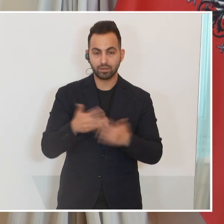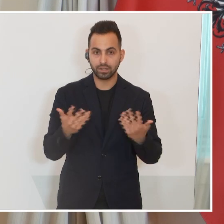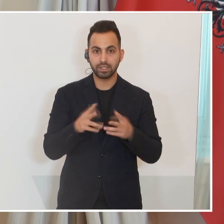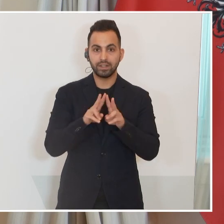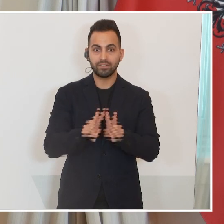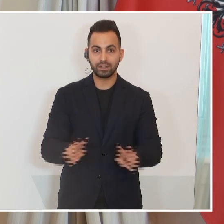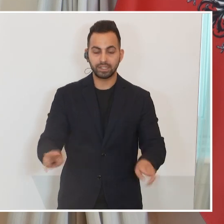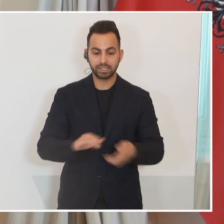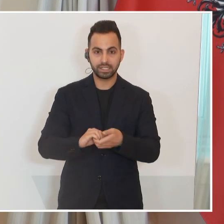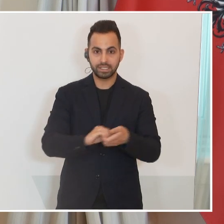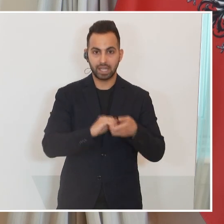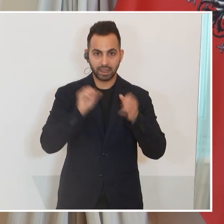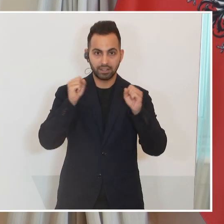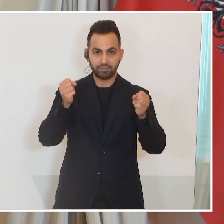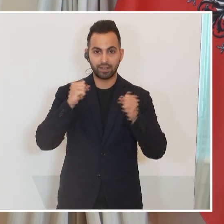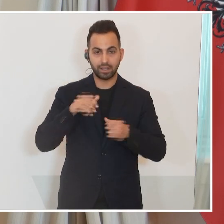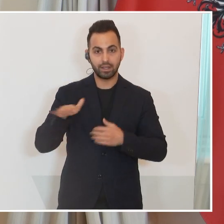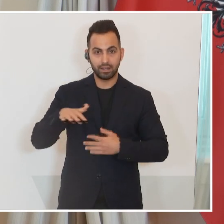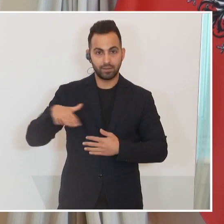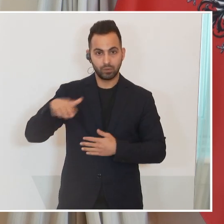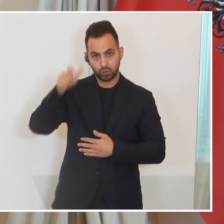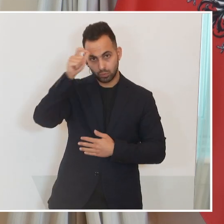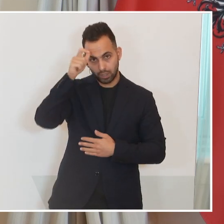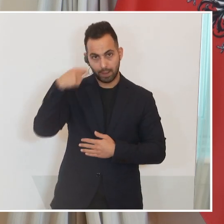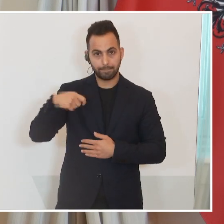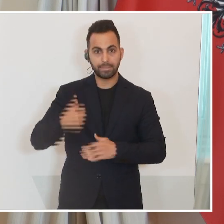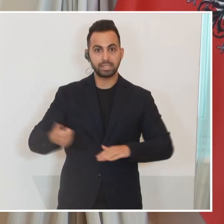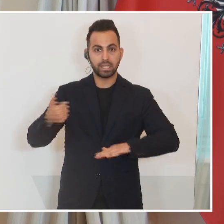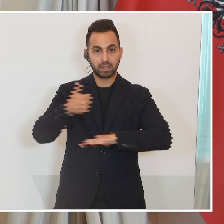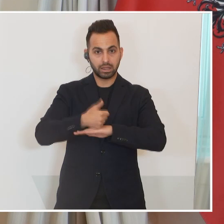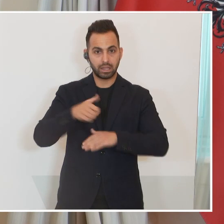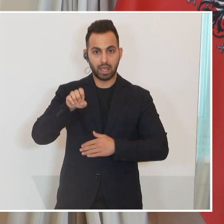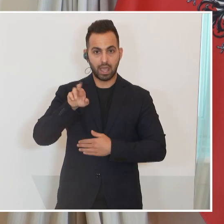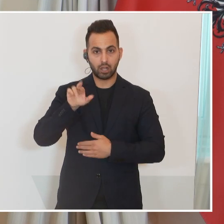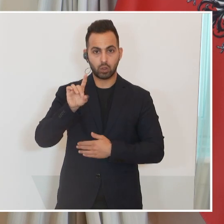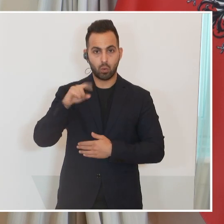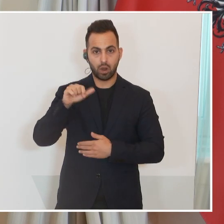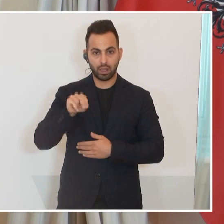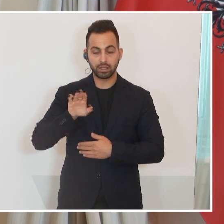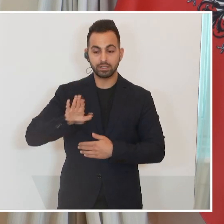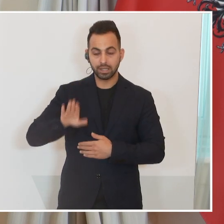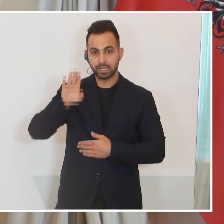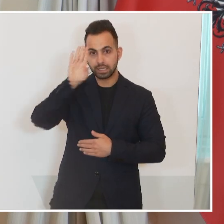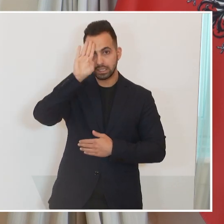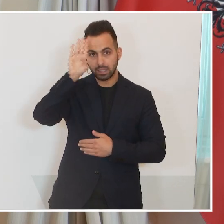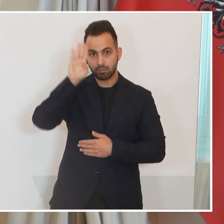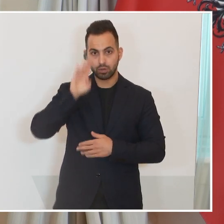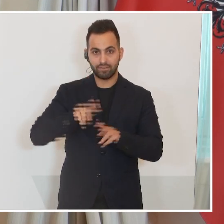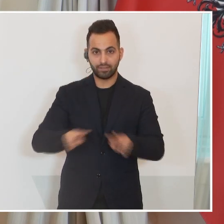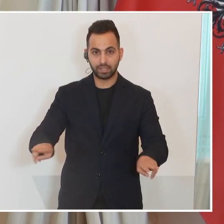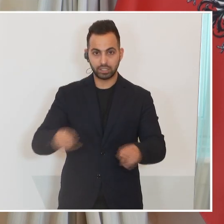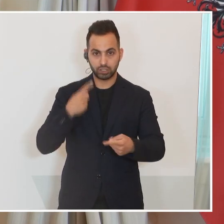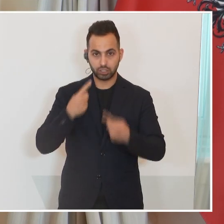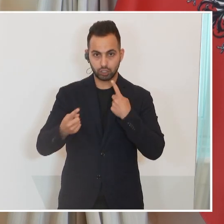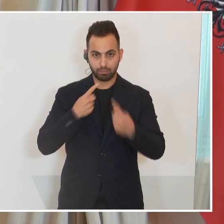Friedensinitiative von Seiten der Türkei. Hier ist Präsident Erdogan mit den Istanbuler Friedensgesprächen eine wichtige Ansprechperson, wenn es darum